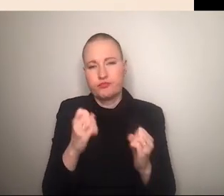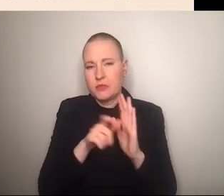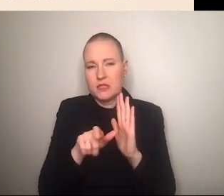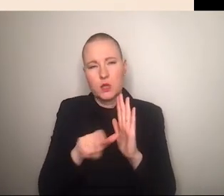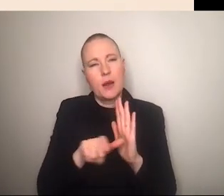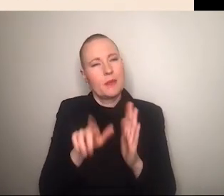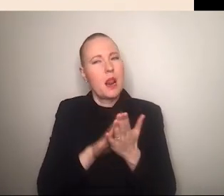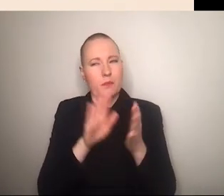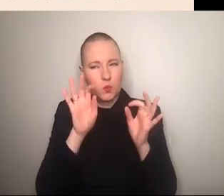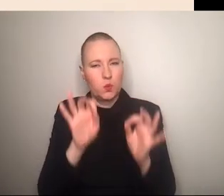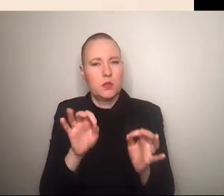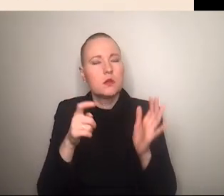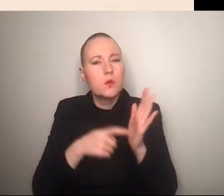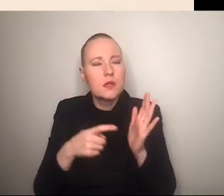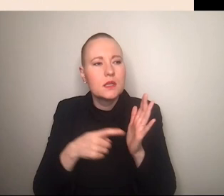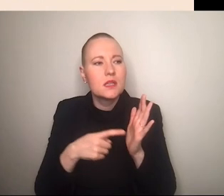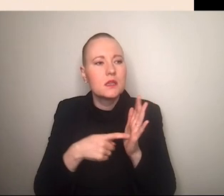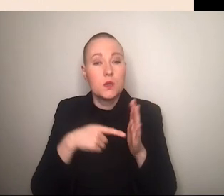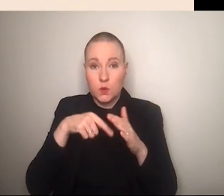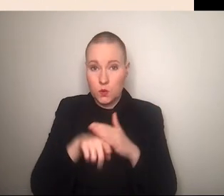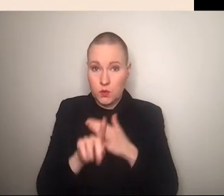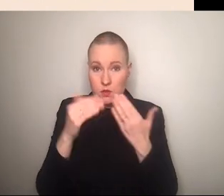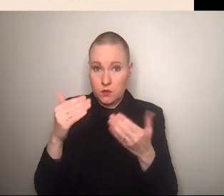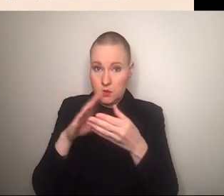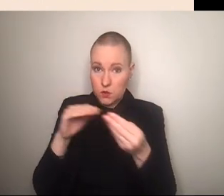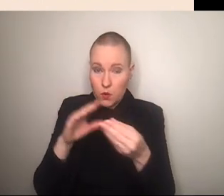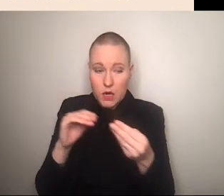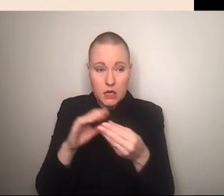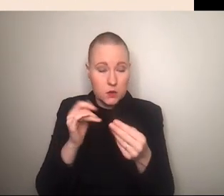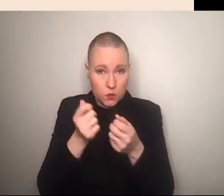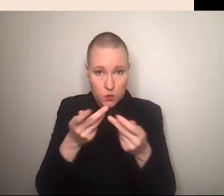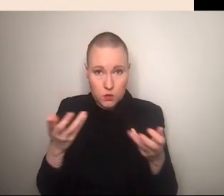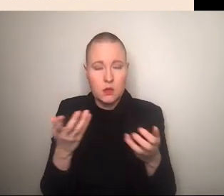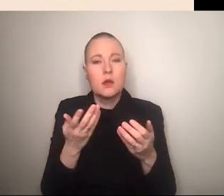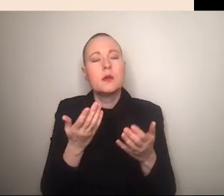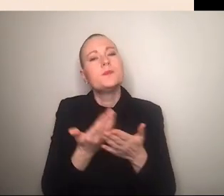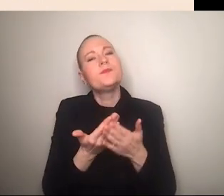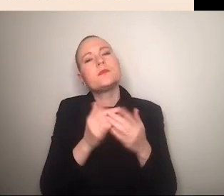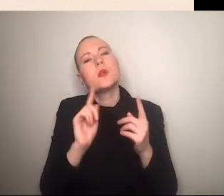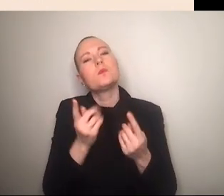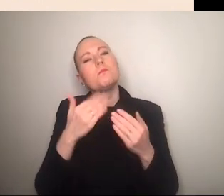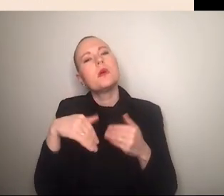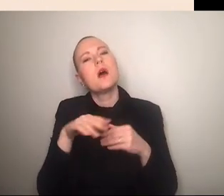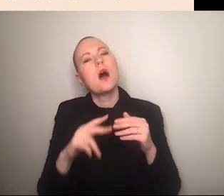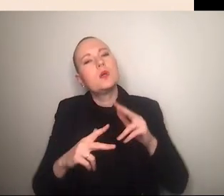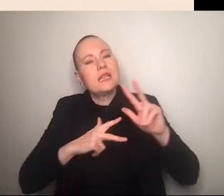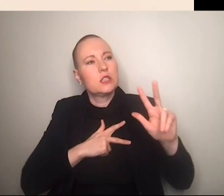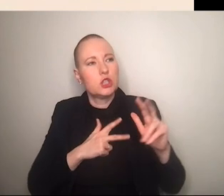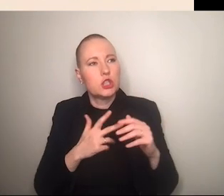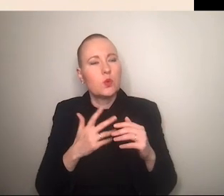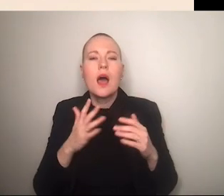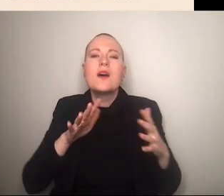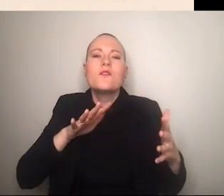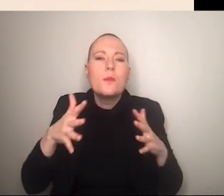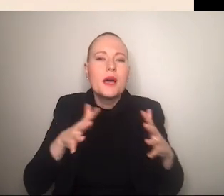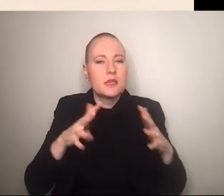ganz gut weil durch so stories und so auch authentischer einblick oder ein vermeintlich authentischer einblick